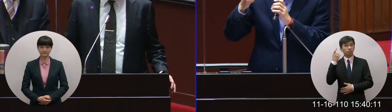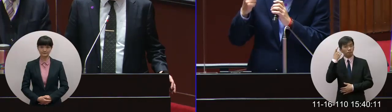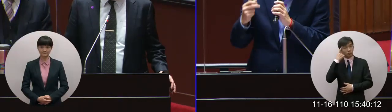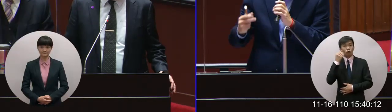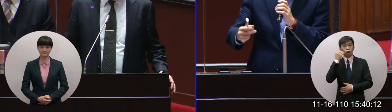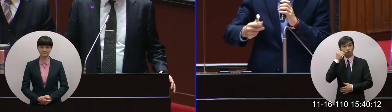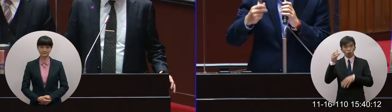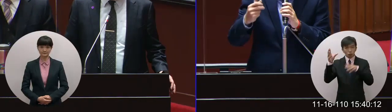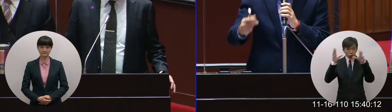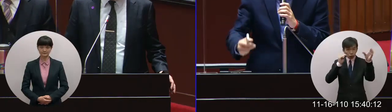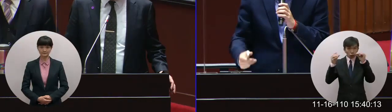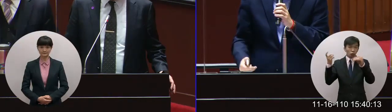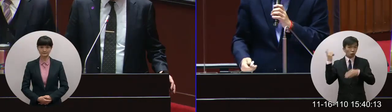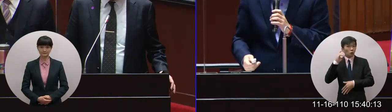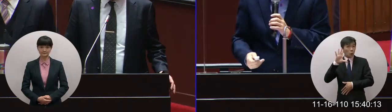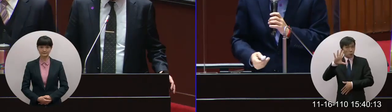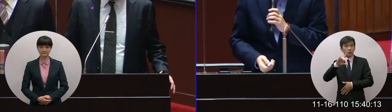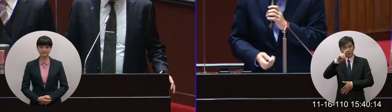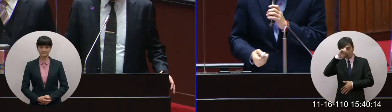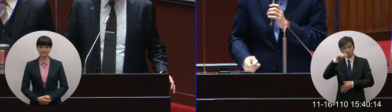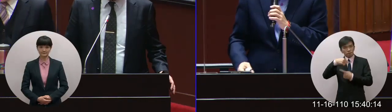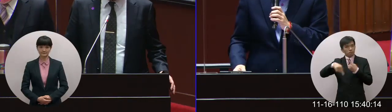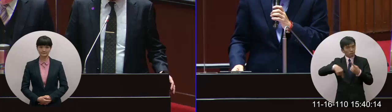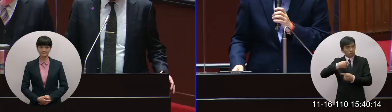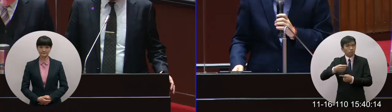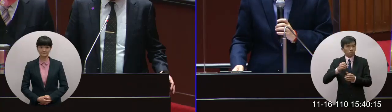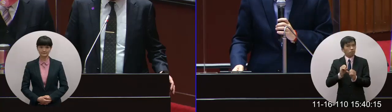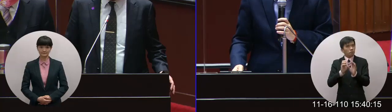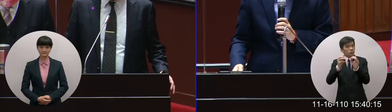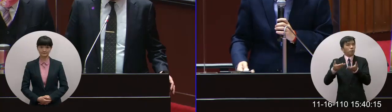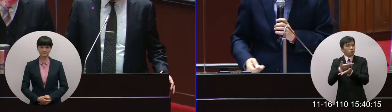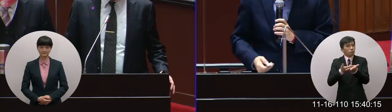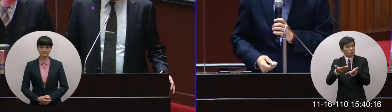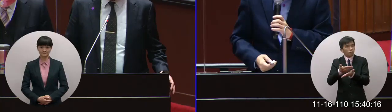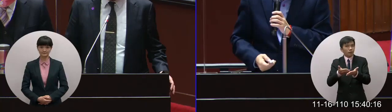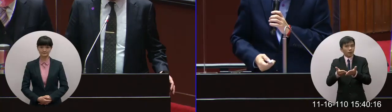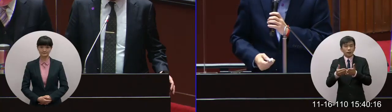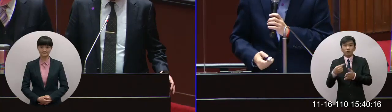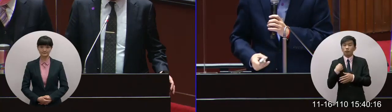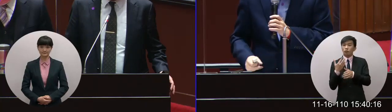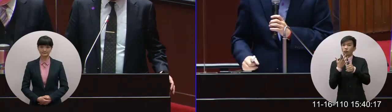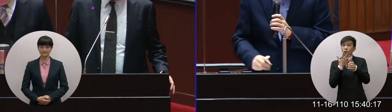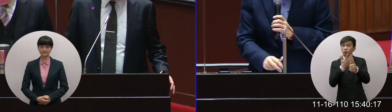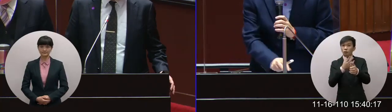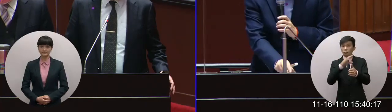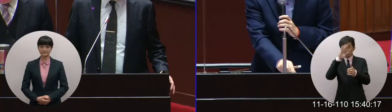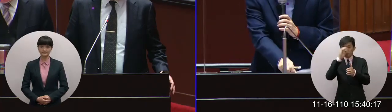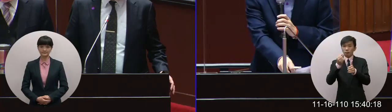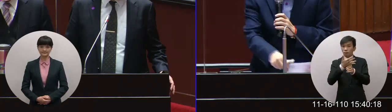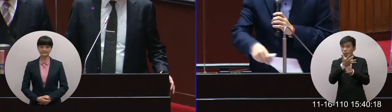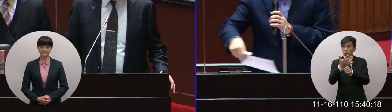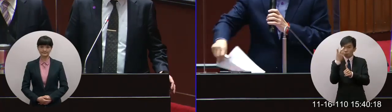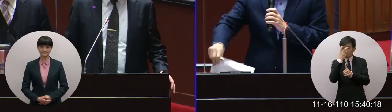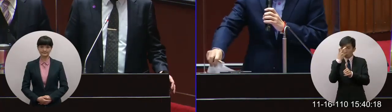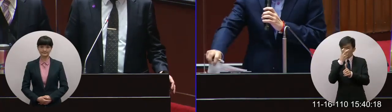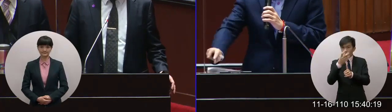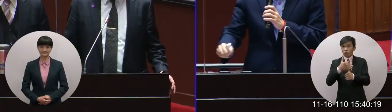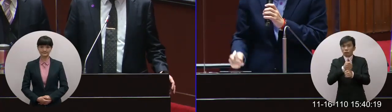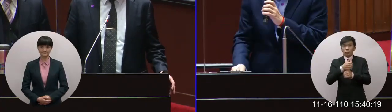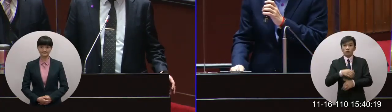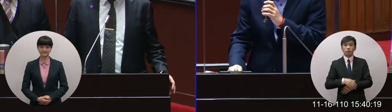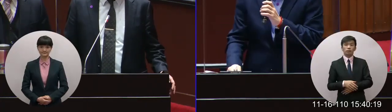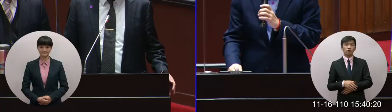分享大家有這樣的一個義務我們就要去做一個分享所以特別有請教一個疾管署我說你們的相關一個尤其